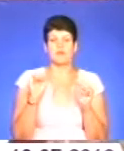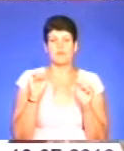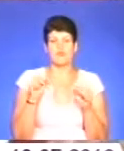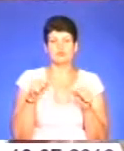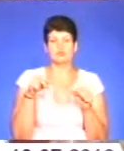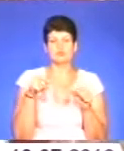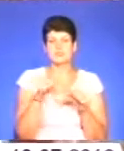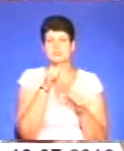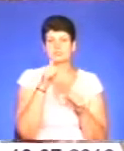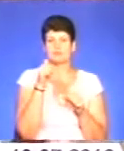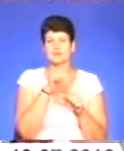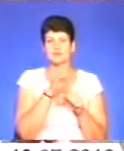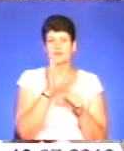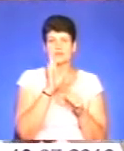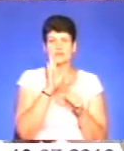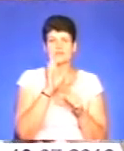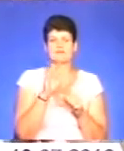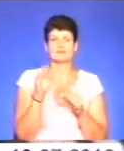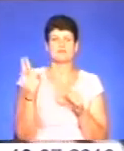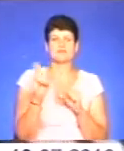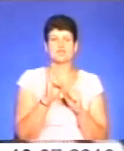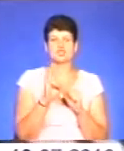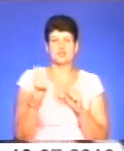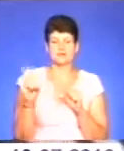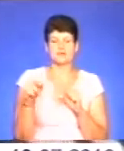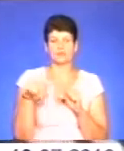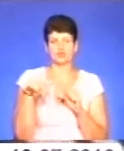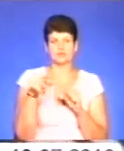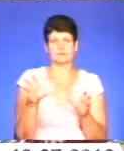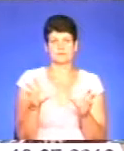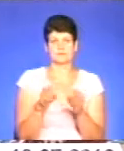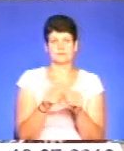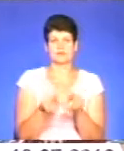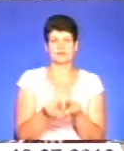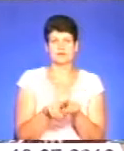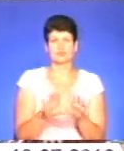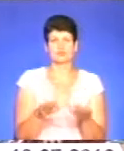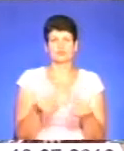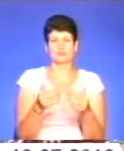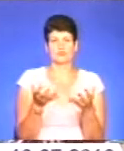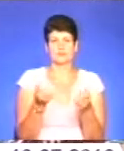посповідатися у священиків, які також ітимуть у колонах. Також паломникам радять мати при собі вервицю.